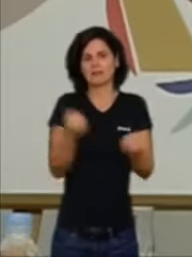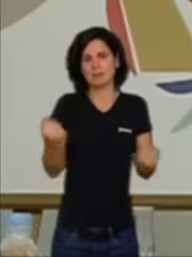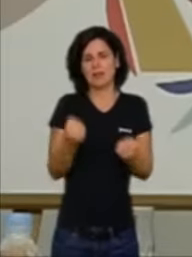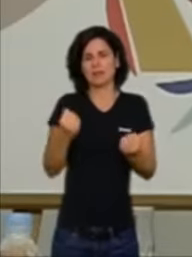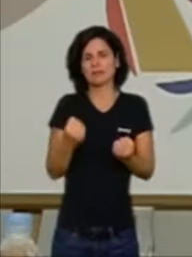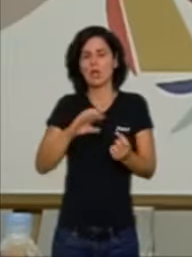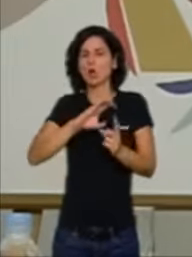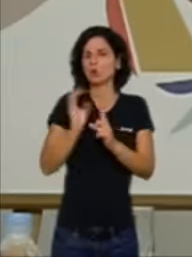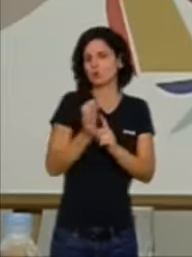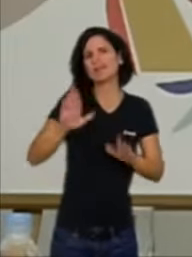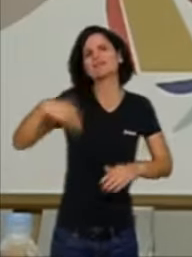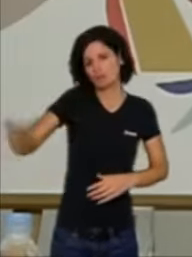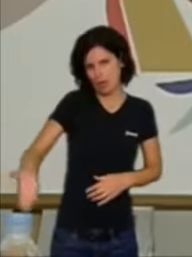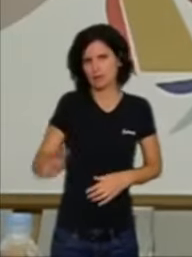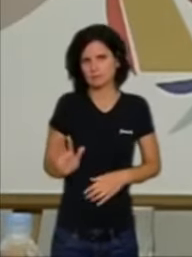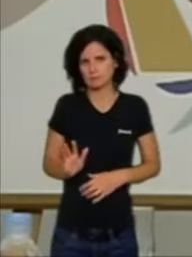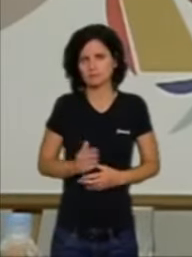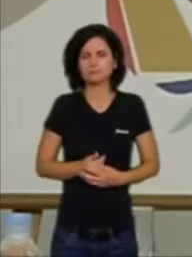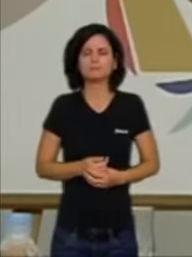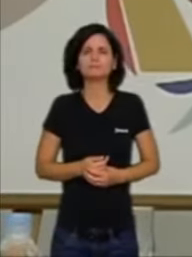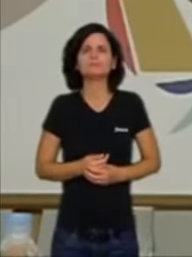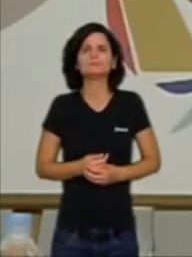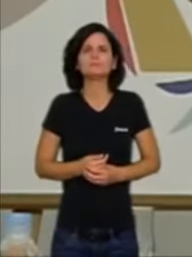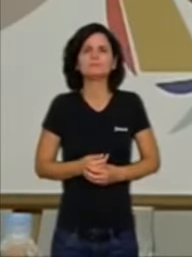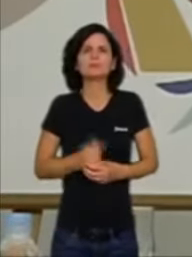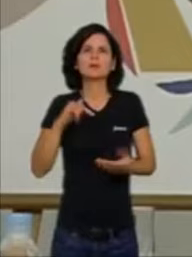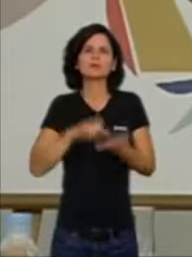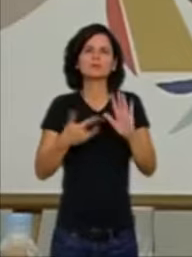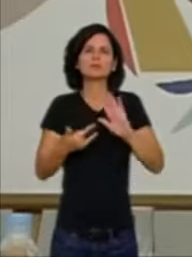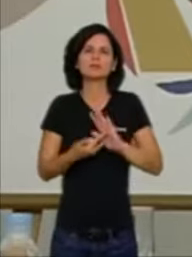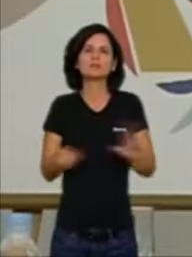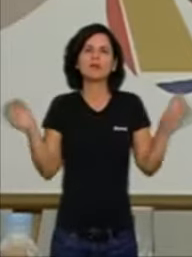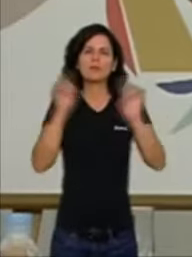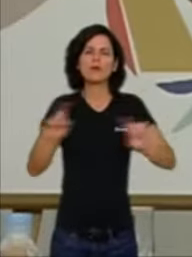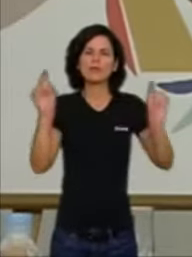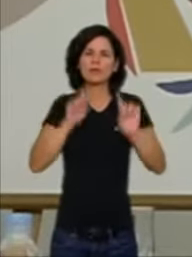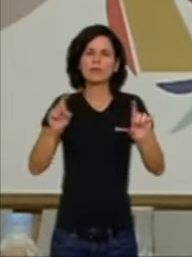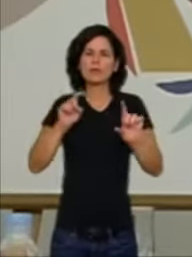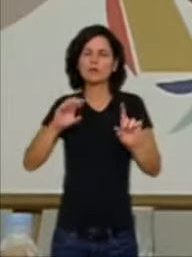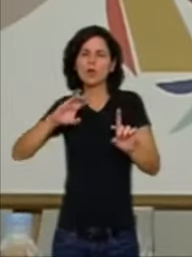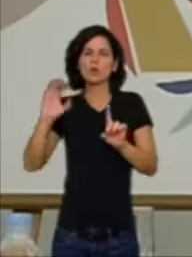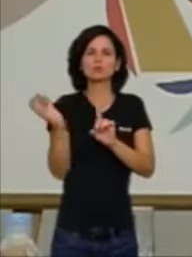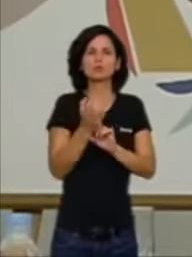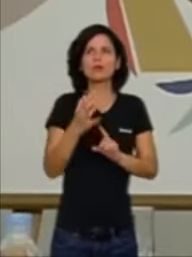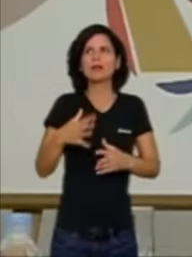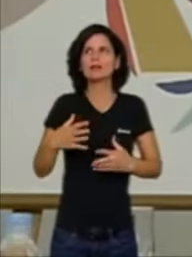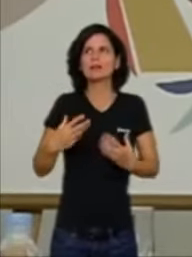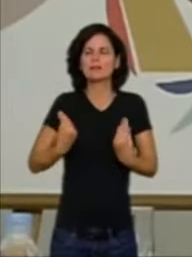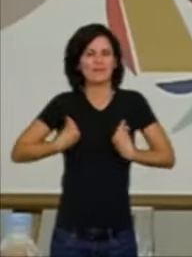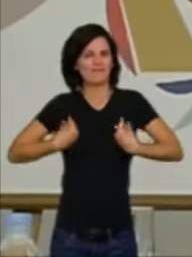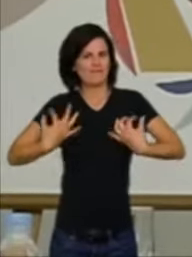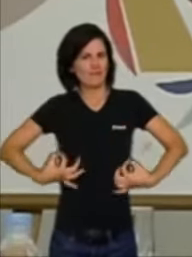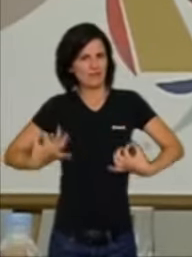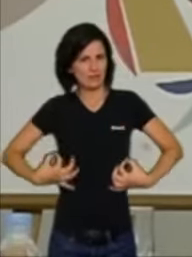centres. Es tracta també projectes d'educació més experiencials, vivencials,